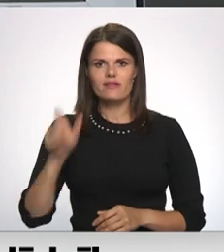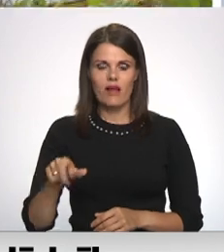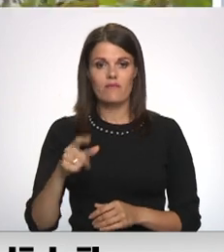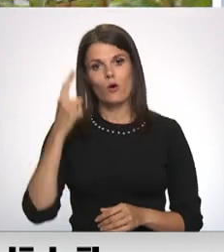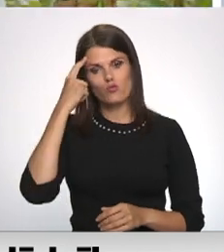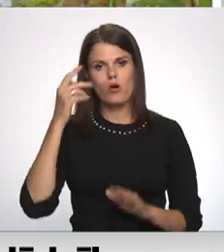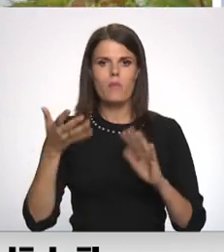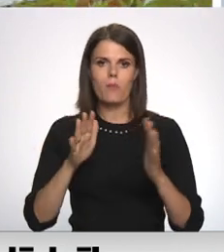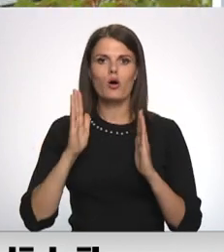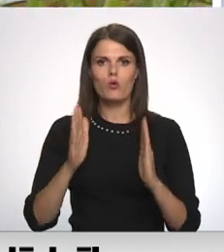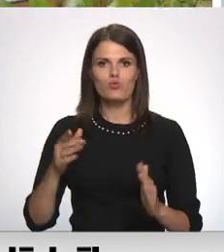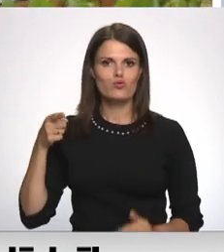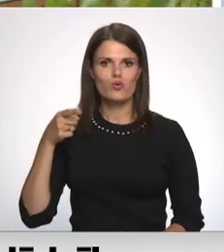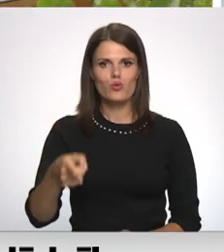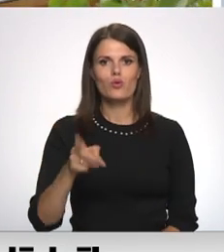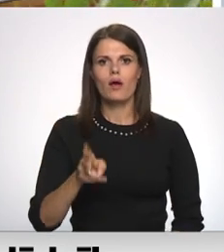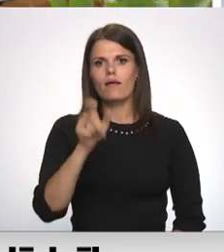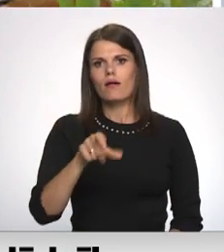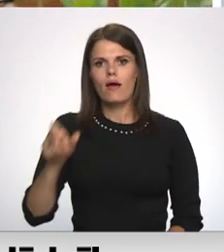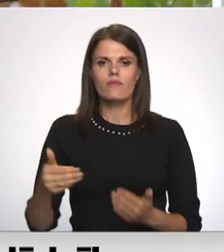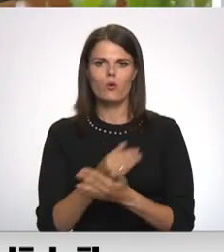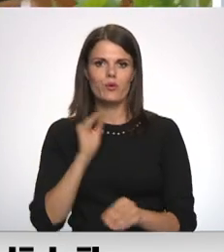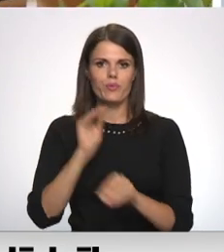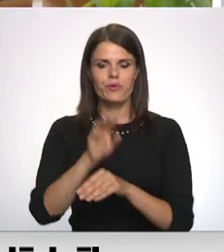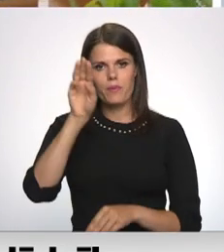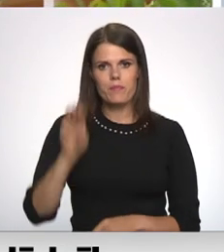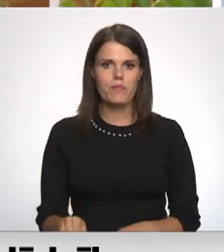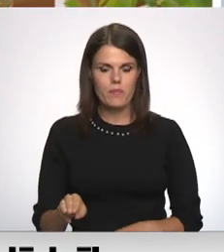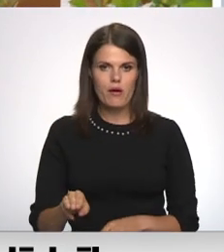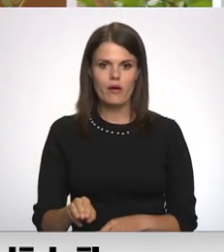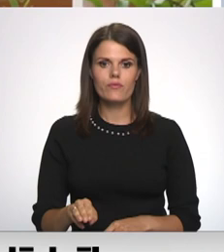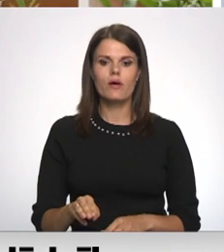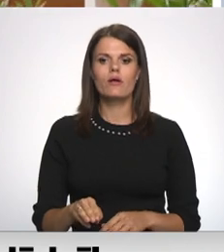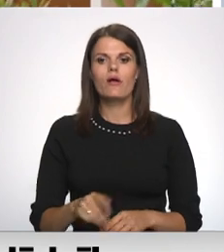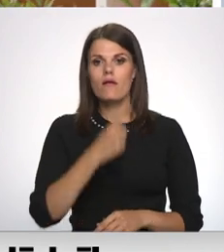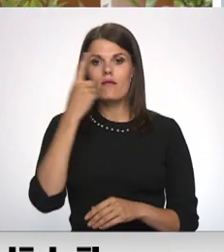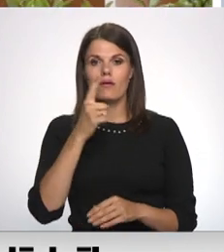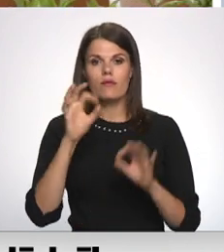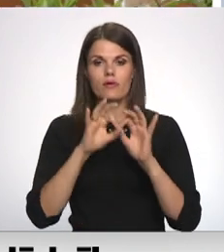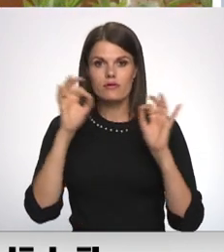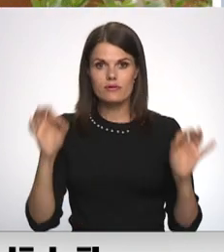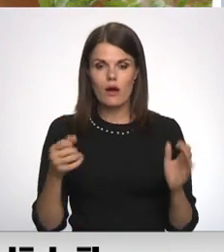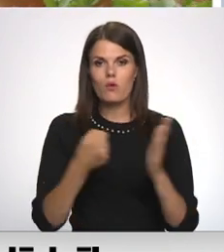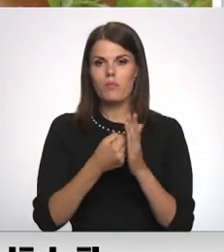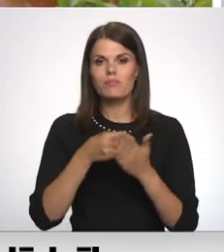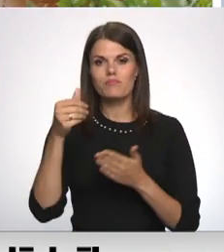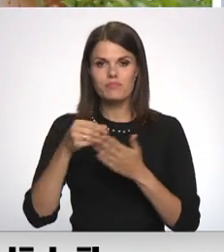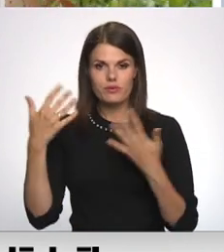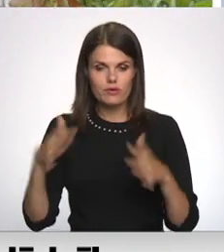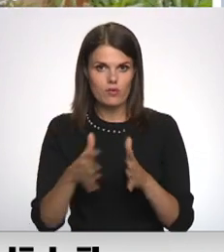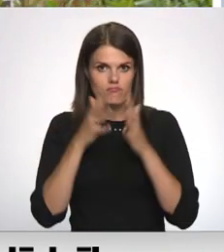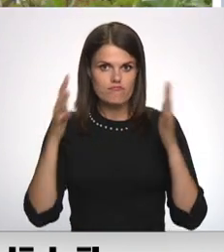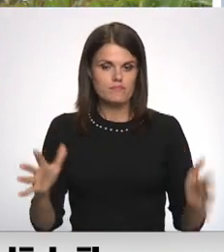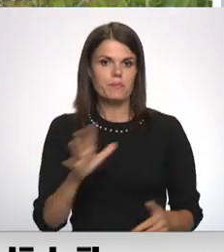mēnesī. Ir izmaksāti 177 tūkstoši eiro no gada sāpuma pabalstos, bet mēs esat labi